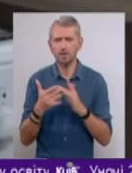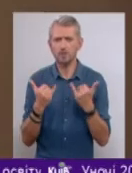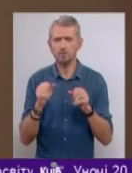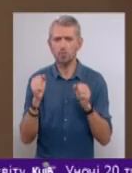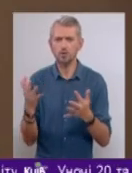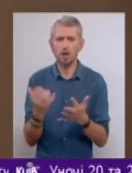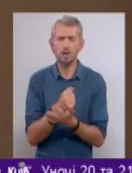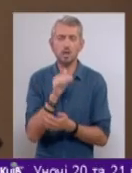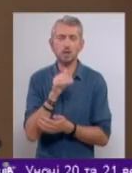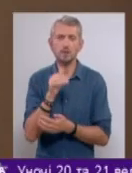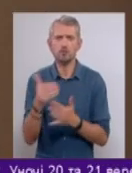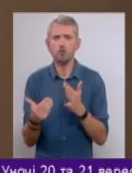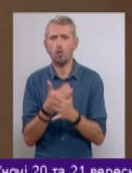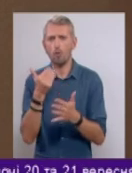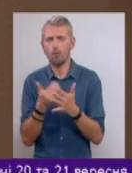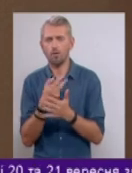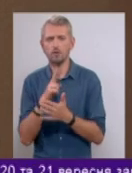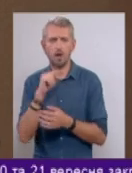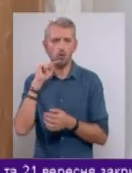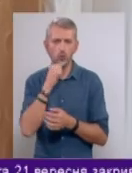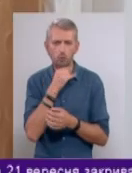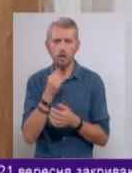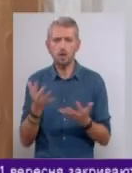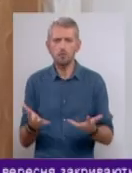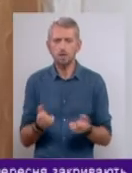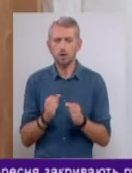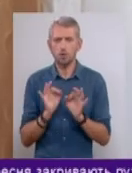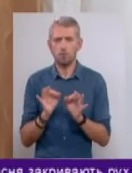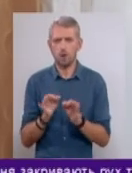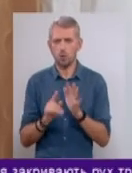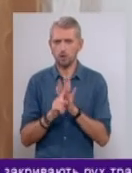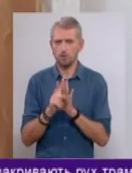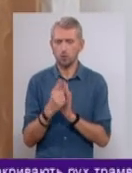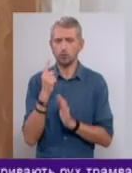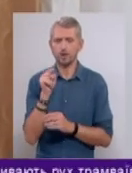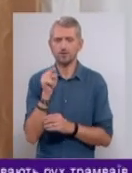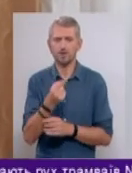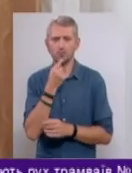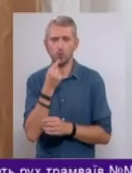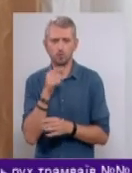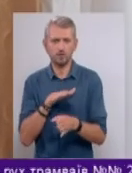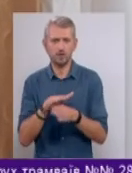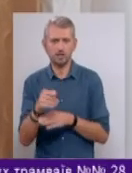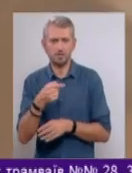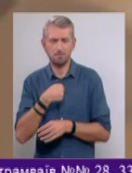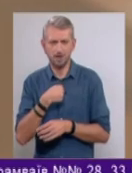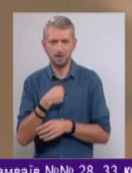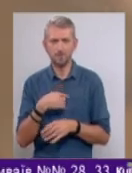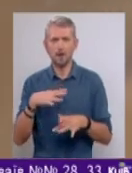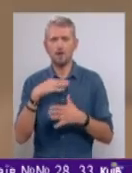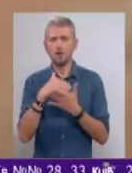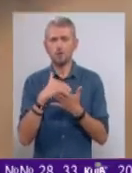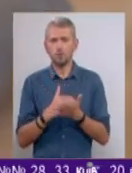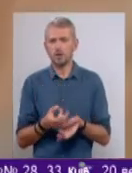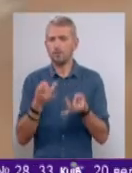можна знайти тисячі новацій для економії та підтримки прийнятної температури. Один із них спробуємо втілити й ми. Інструкція на перший